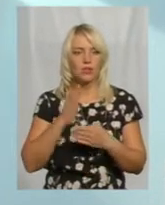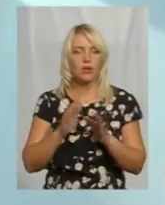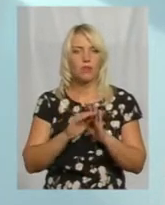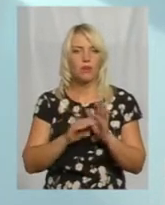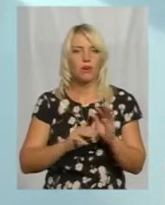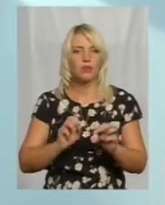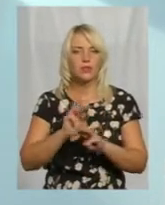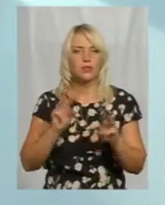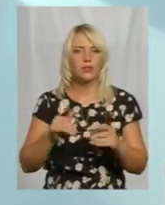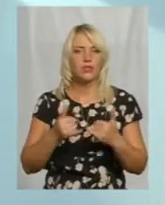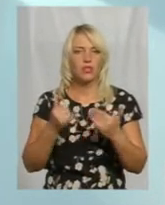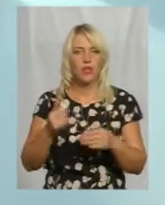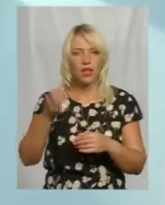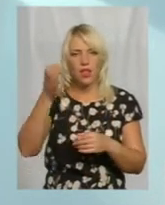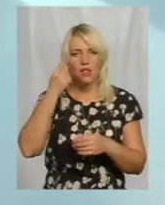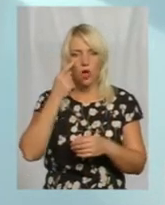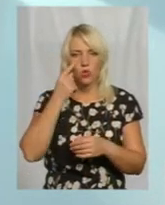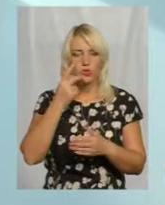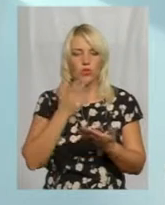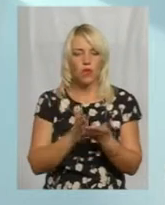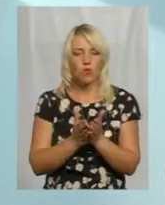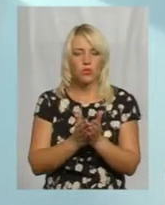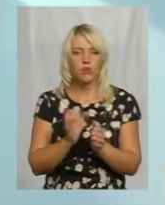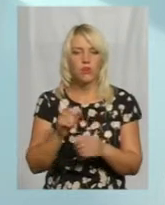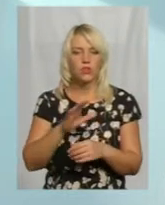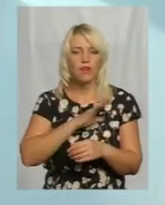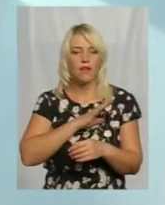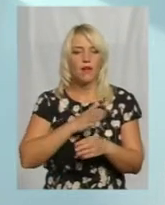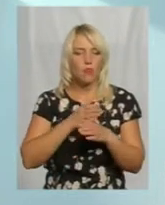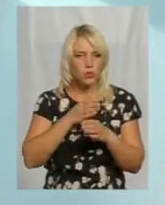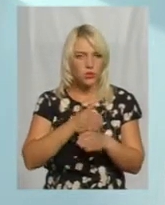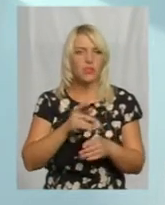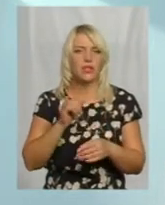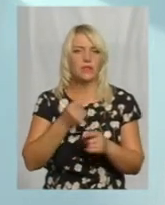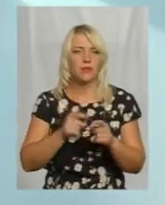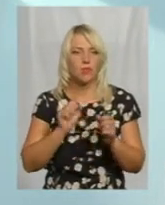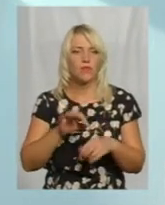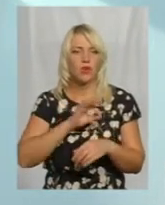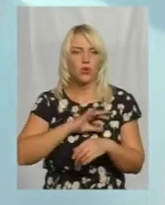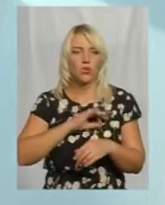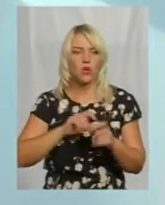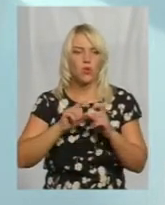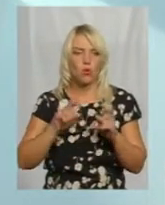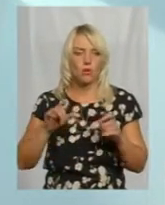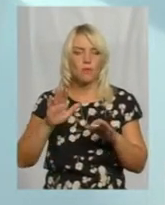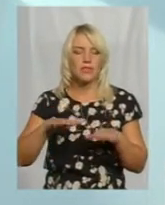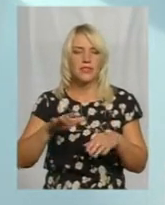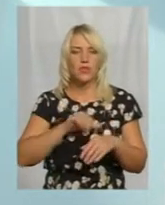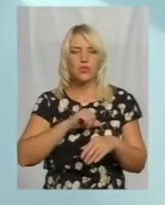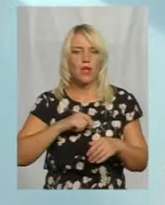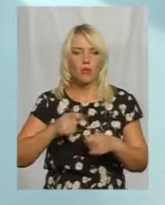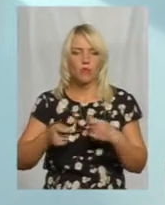забезпечення, де наушні посібники можна використовувати безпосередньо вже в органі місцевого, самоврядування як програмне